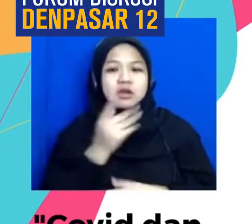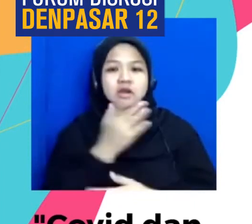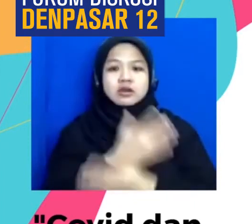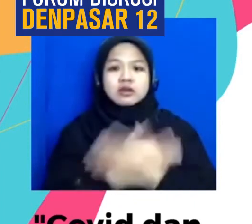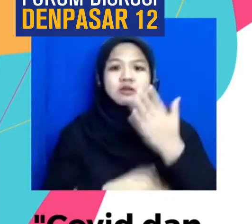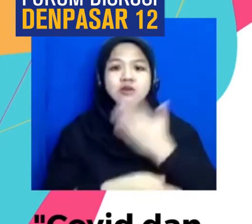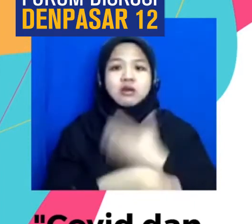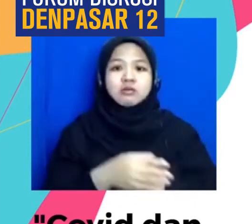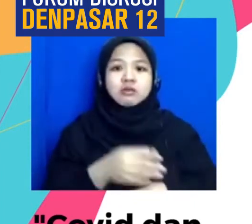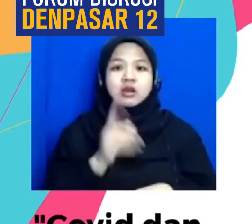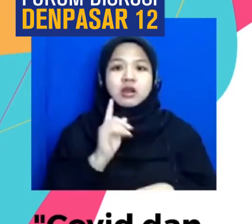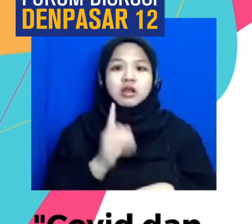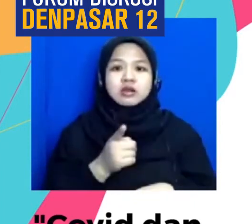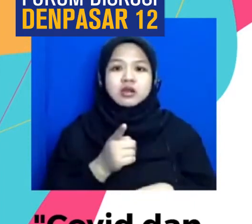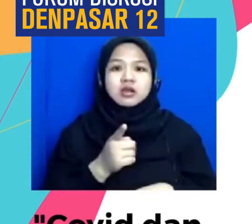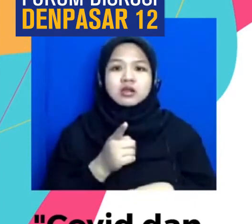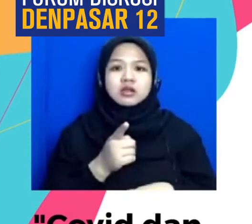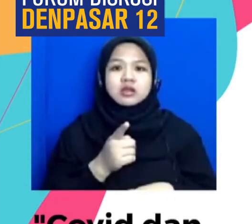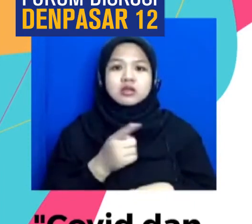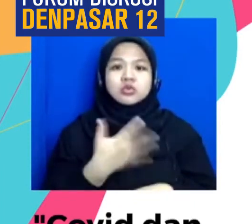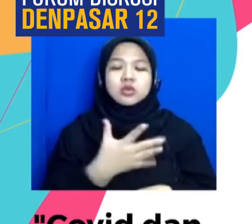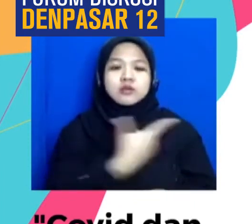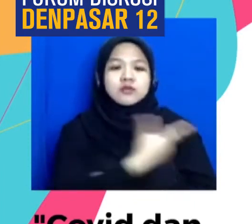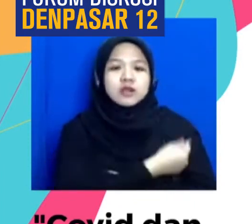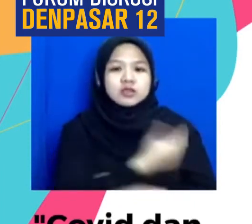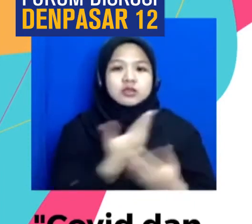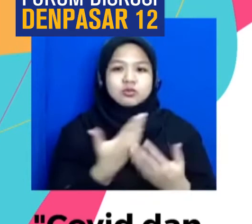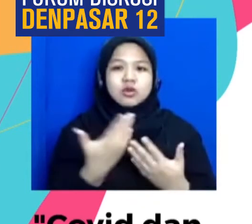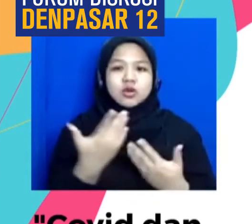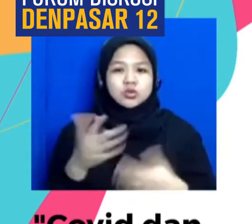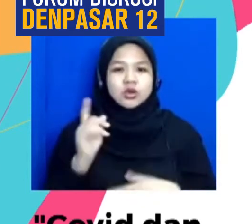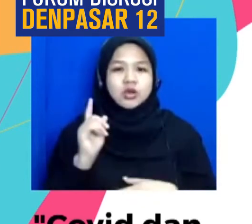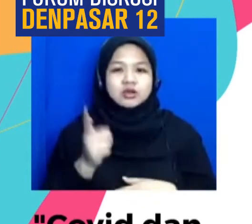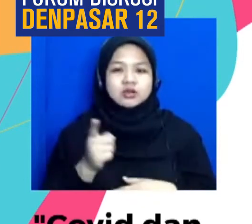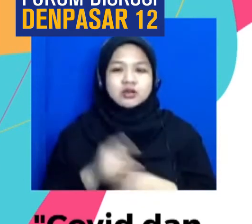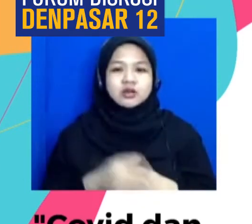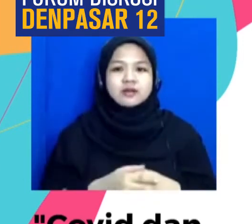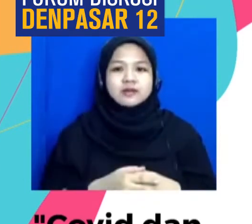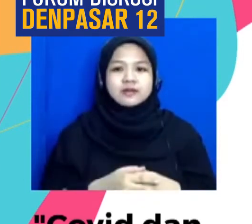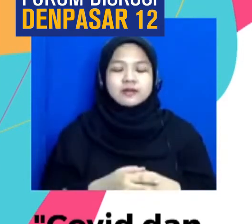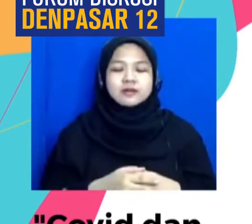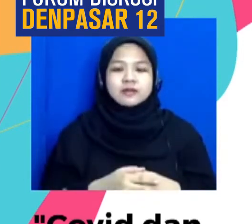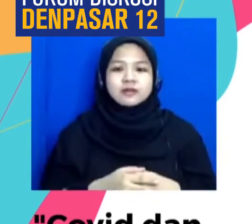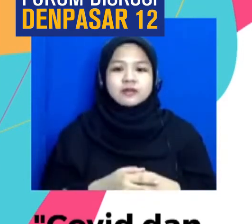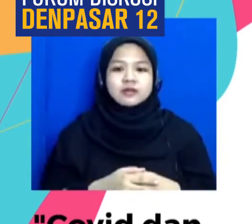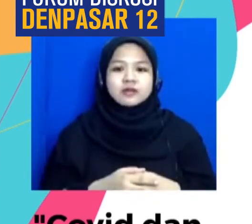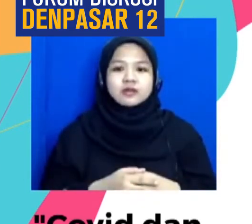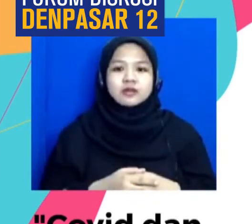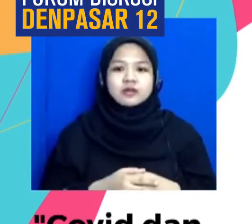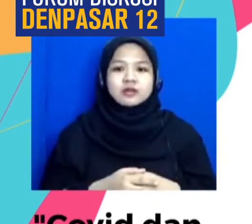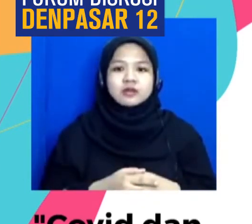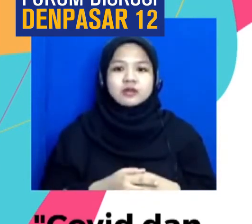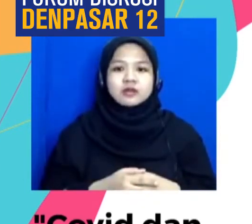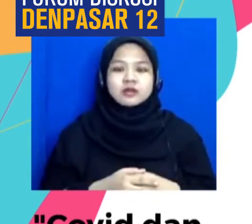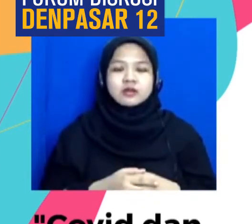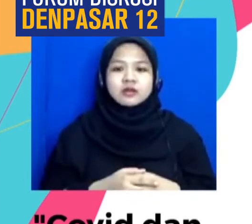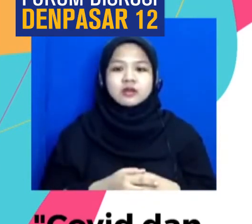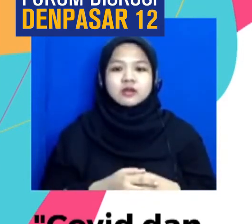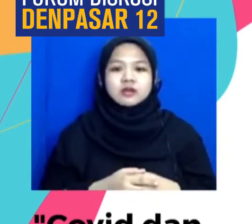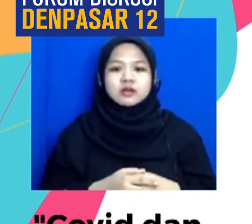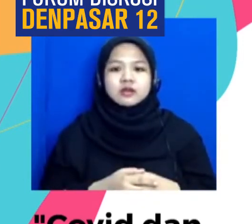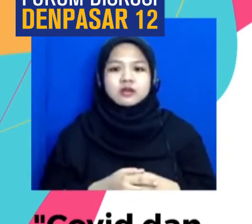Lingkaran Saya Ada Teman Disabilitas Yang Memasukkan Vaksin Semoga Sudah Ada Itu Apa Namanya